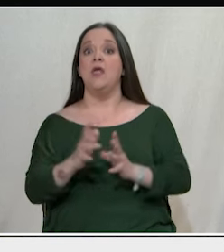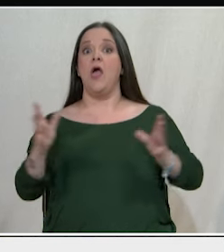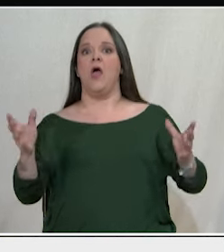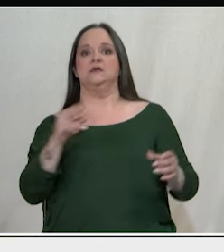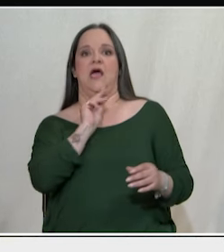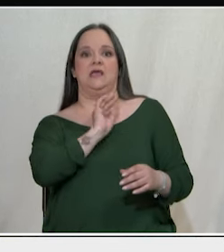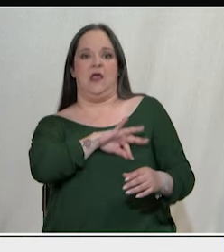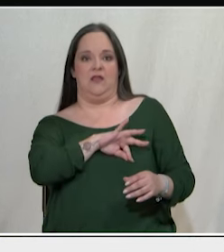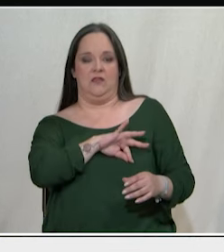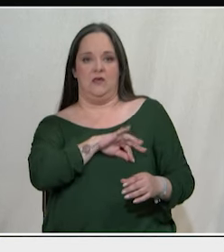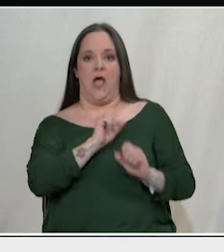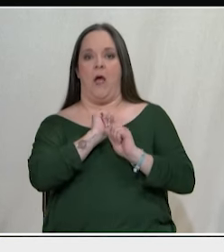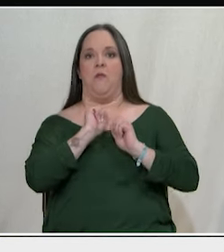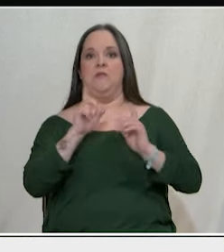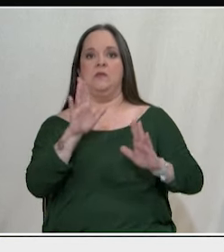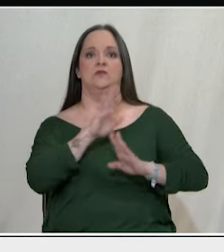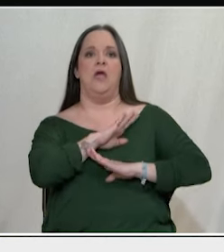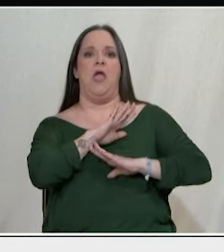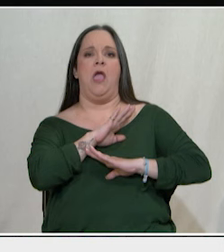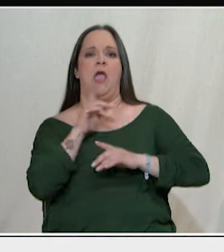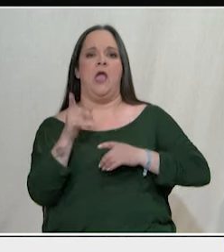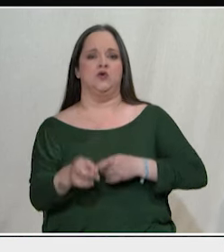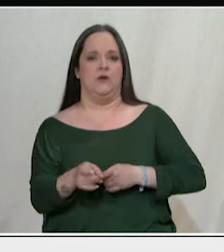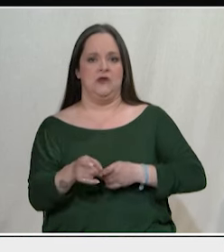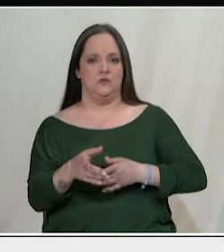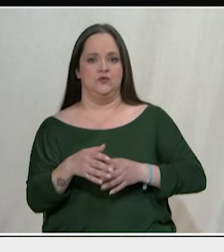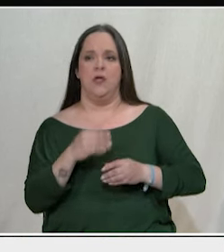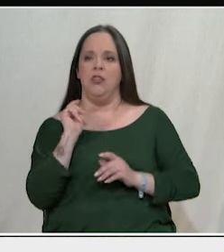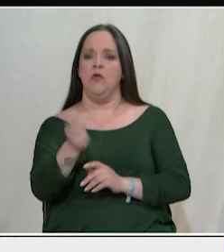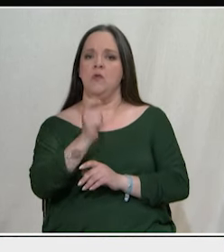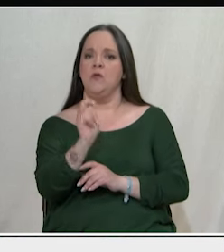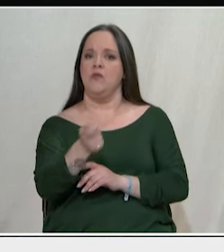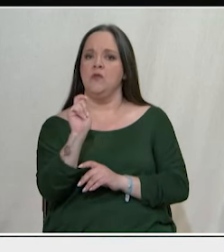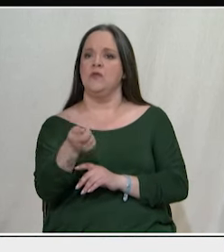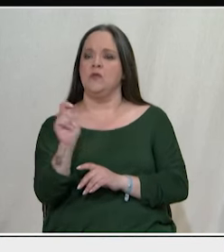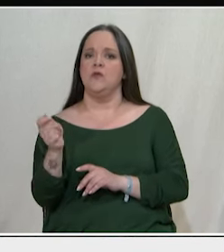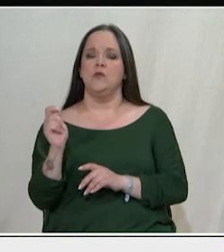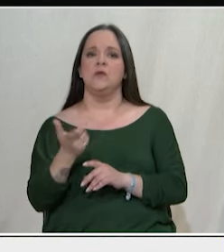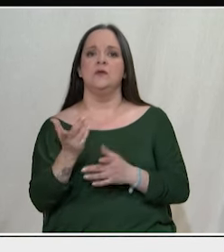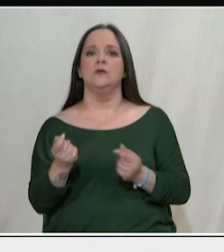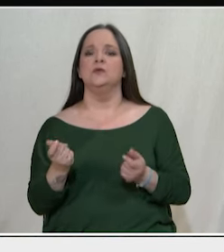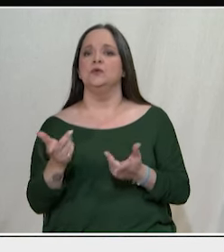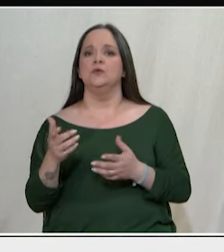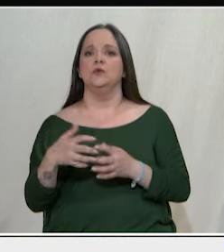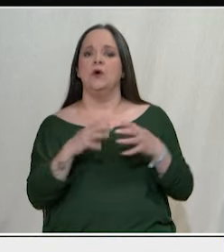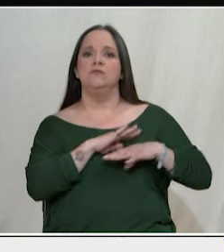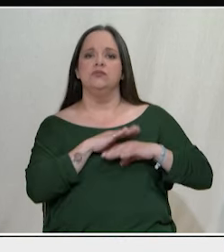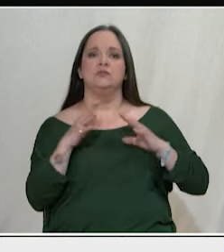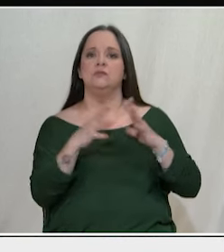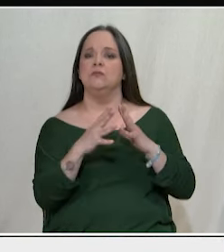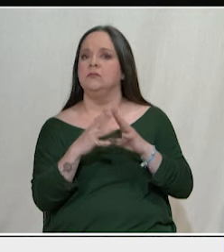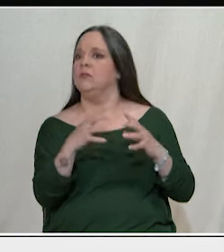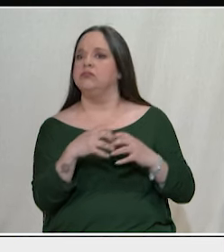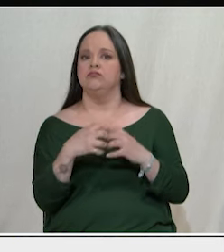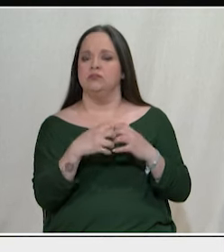εξοπλισμούς και τα τεράστια που αποδίνονται για τους μηχανισμούς καταστολής, χρηματοδοτεί φουσκωμένα